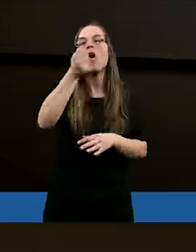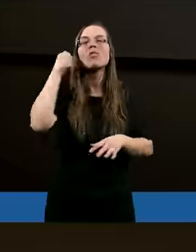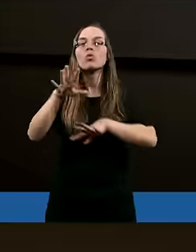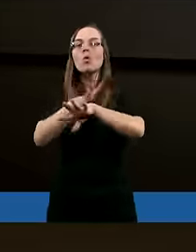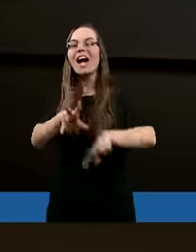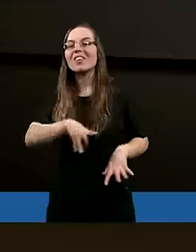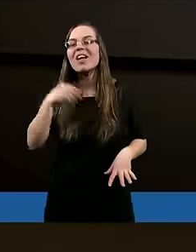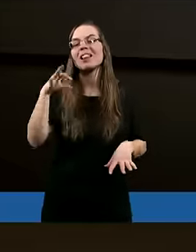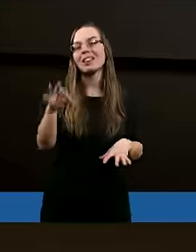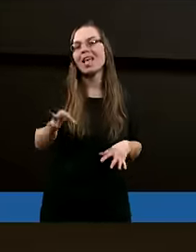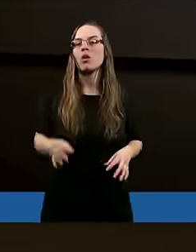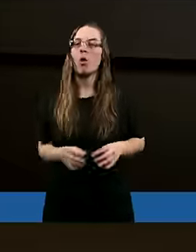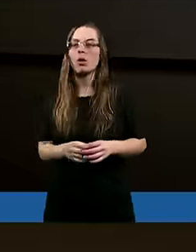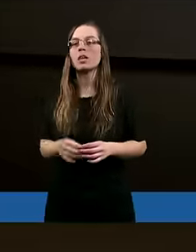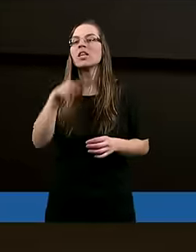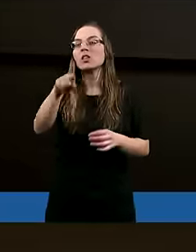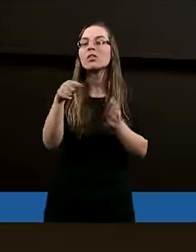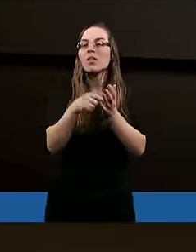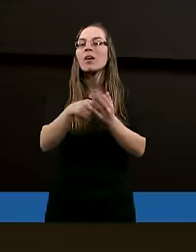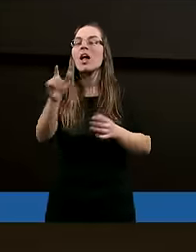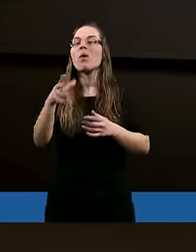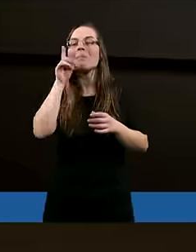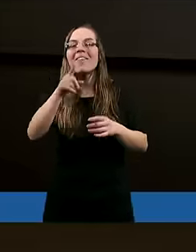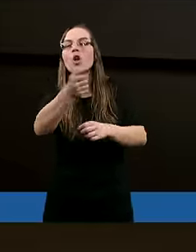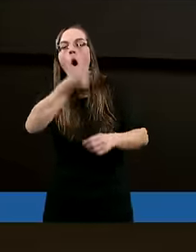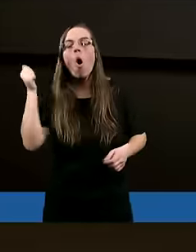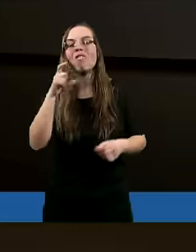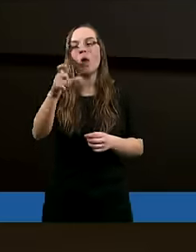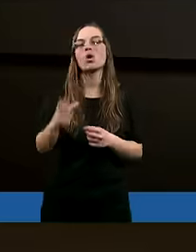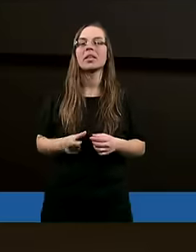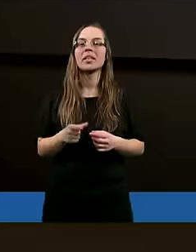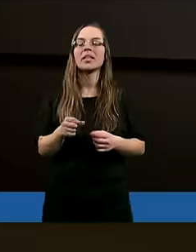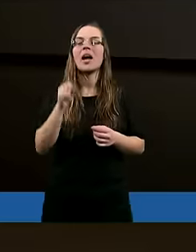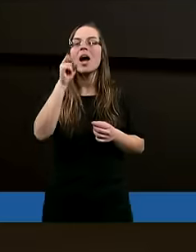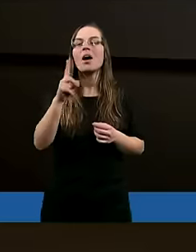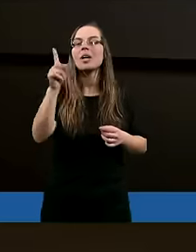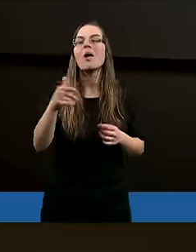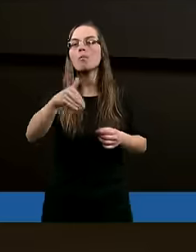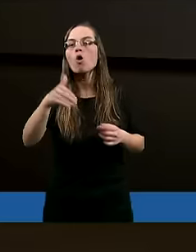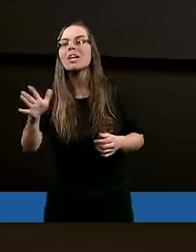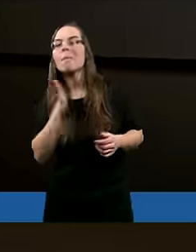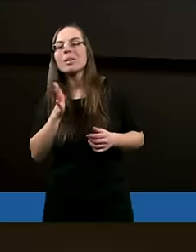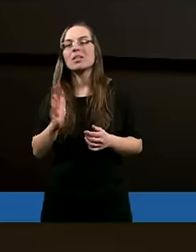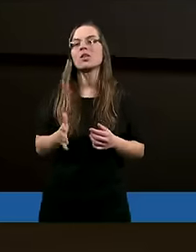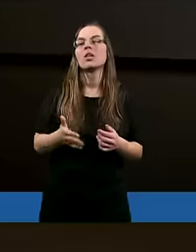Ducha Świętego. Dobrze, to jest ten prawdziwy owoc, a czasem może być